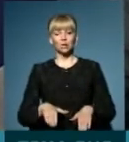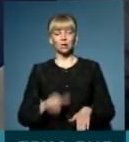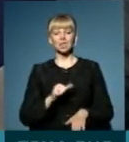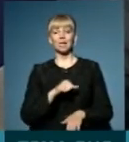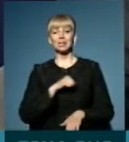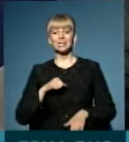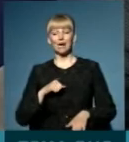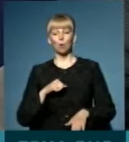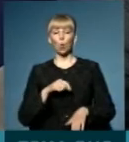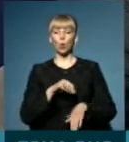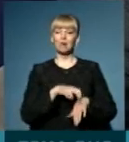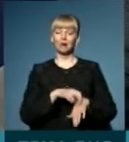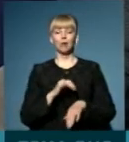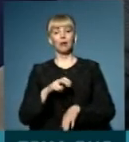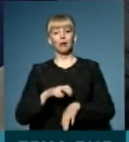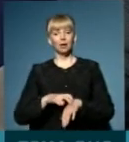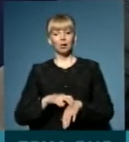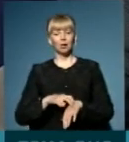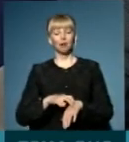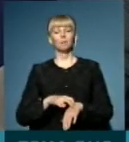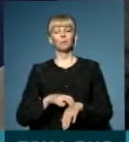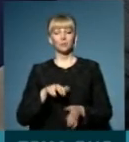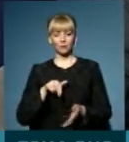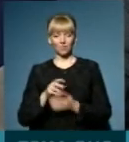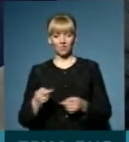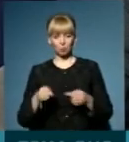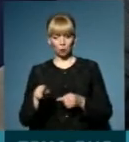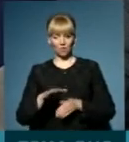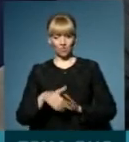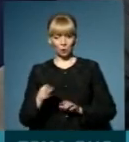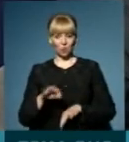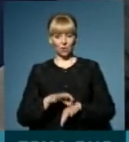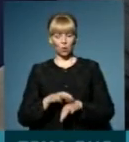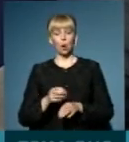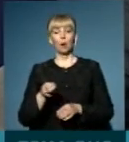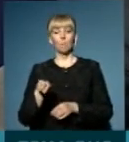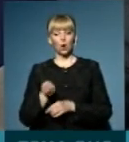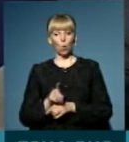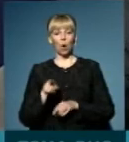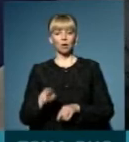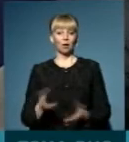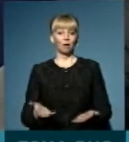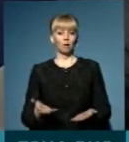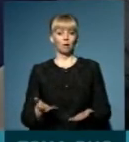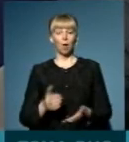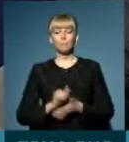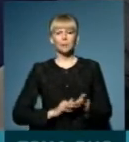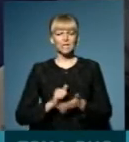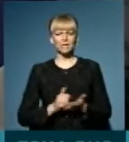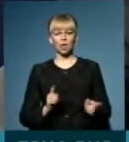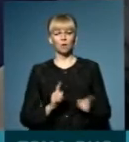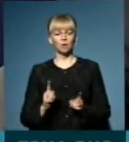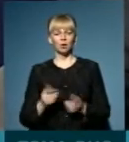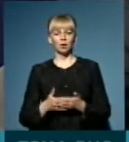самого лікаря. І лікар йде відповідно до того виклику, до цього хворого. Приходить, а там підстав для того, щоб